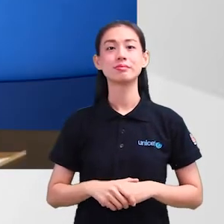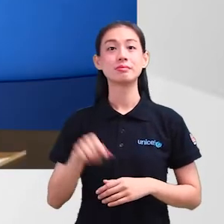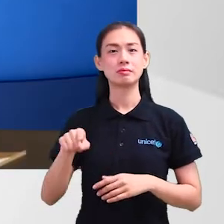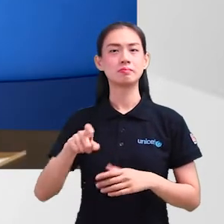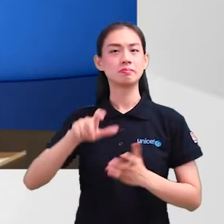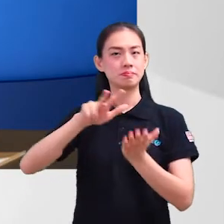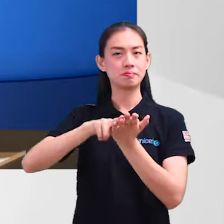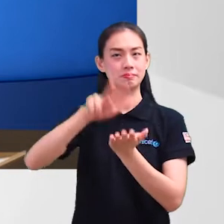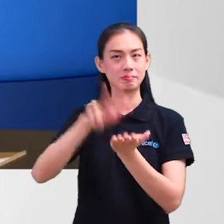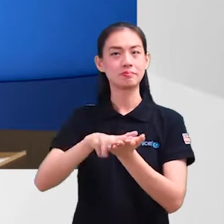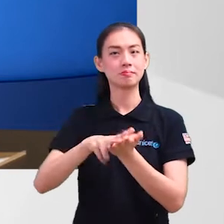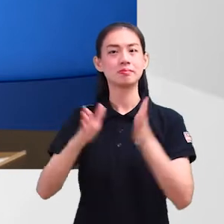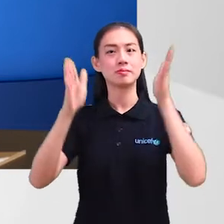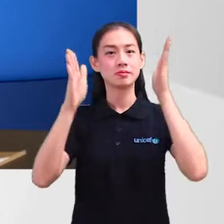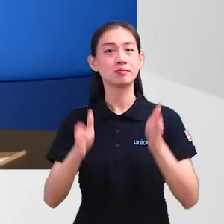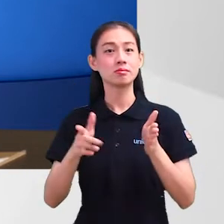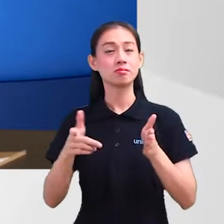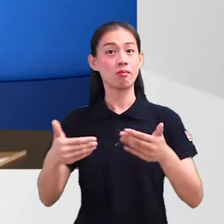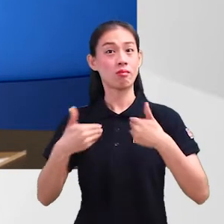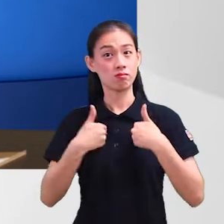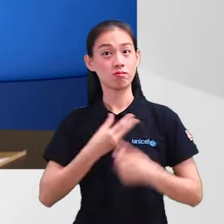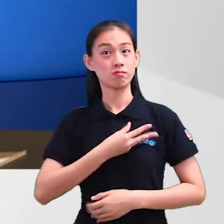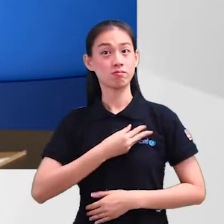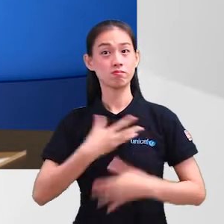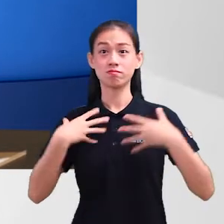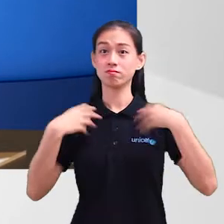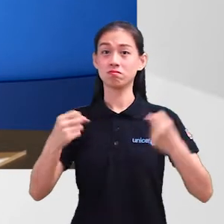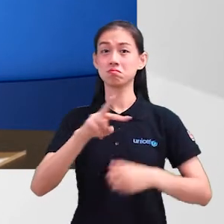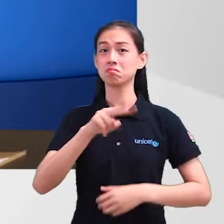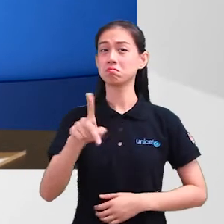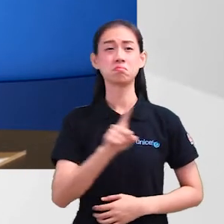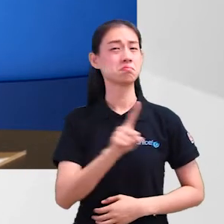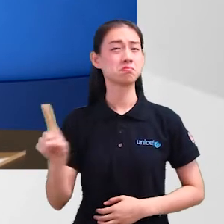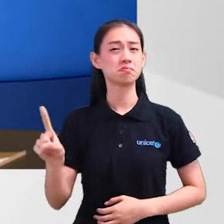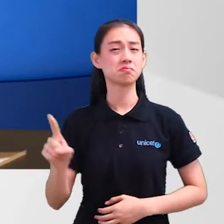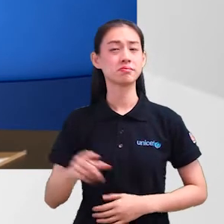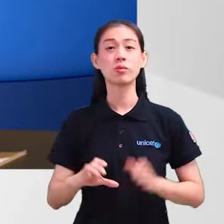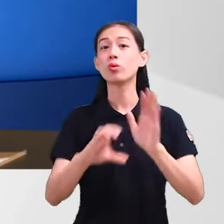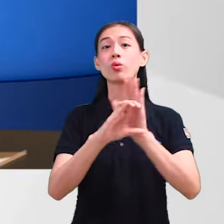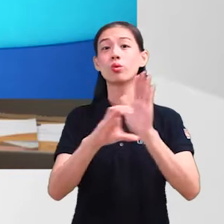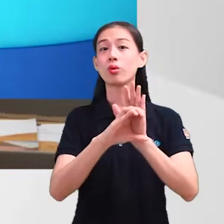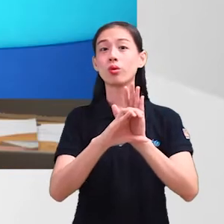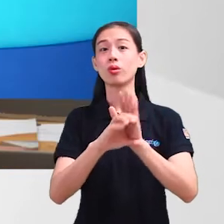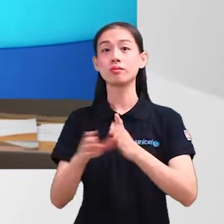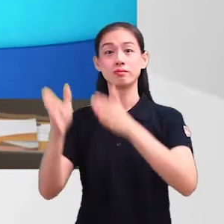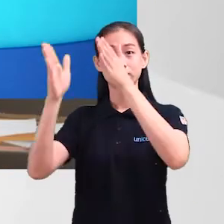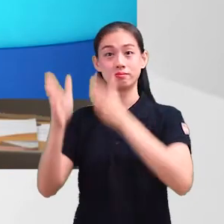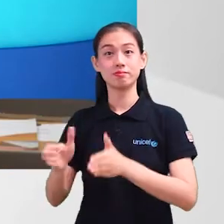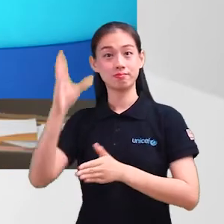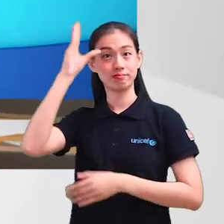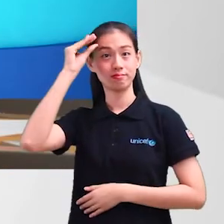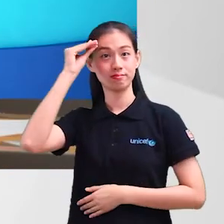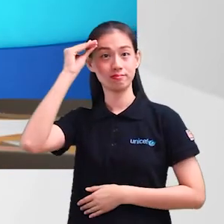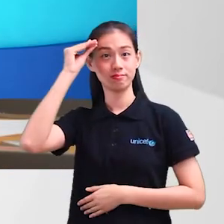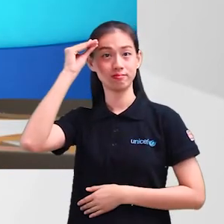Peranti ini perlu mengenalpasti sama ada seseorang itu mempunyai denyutan jantung yang sihat atau tidak Sebagai contoh,